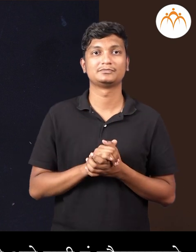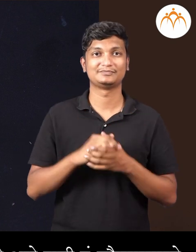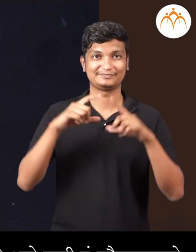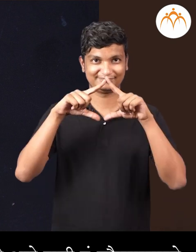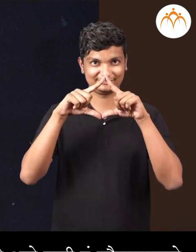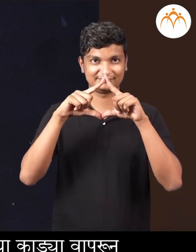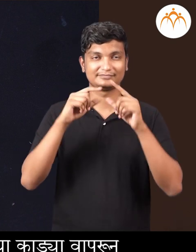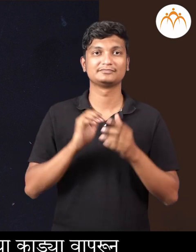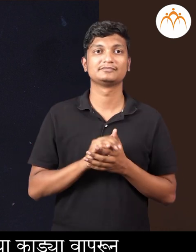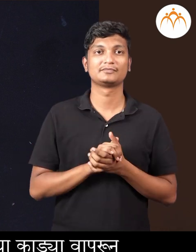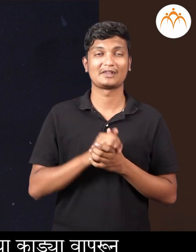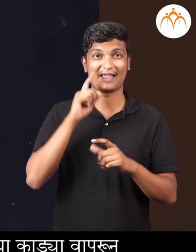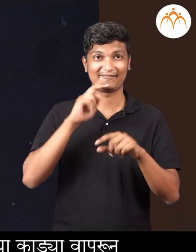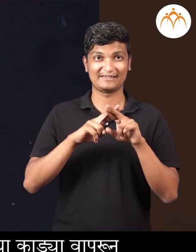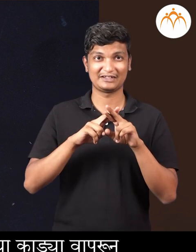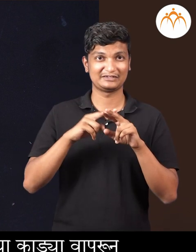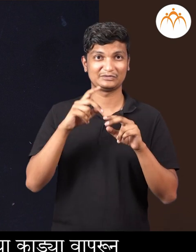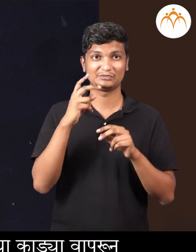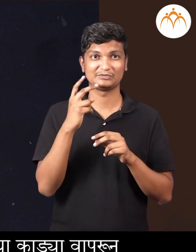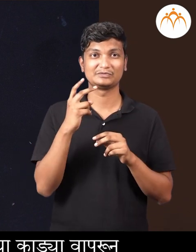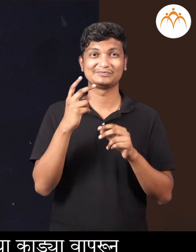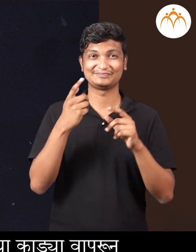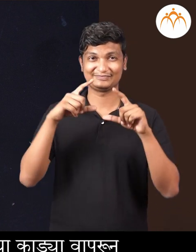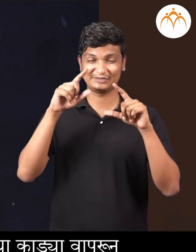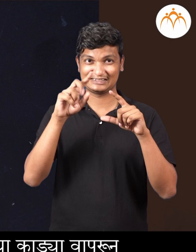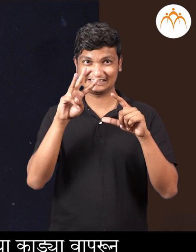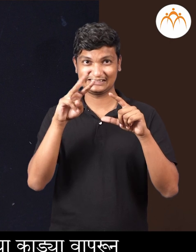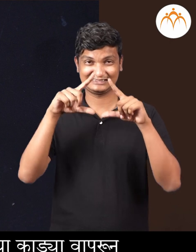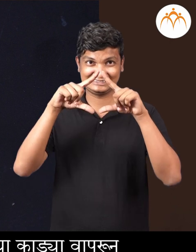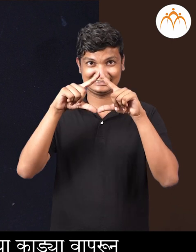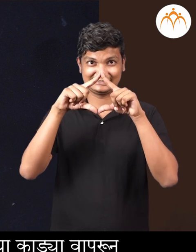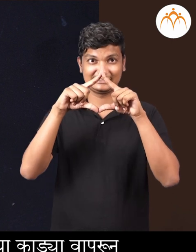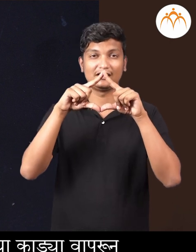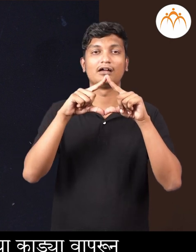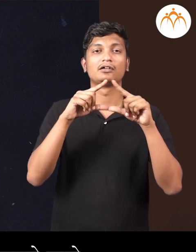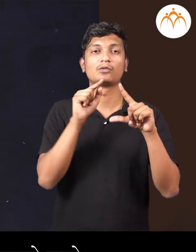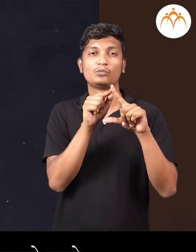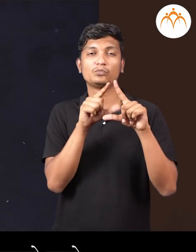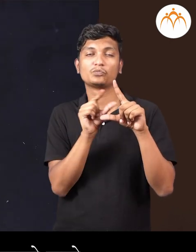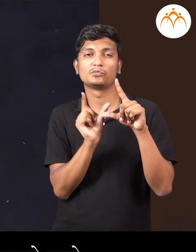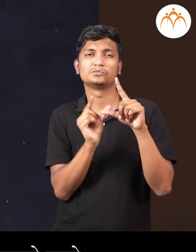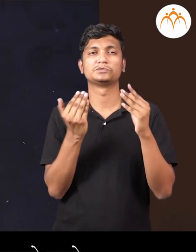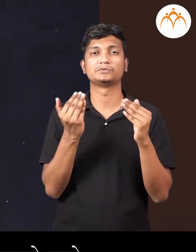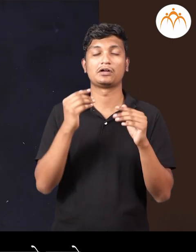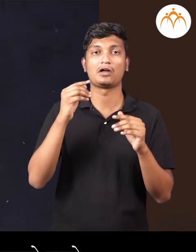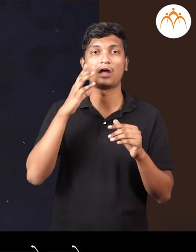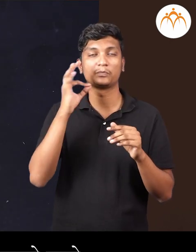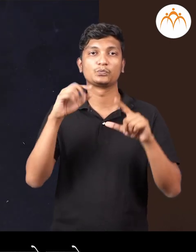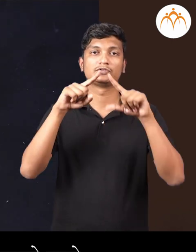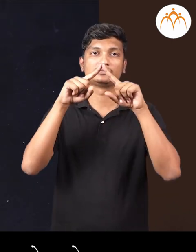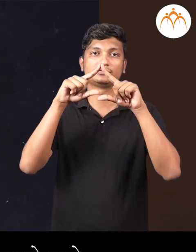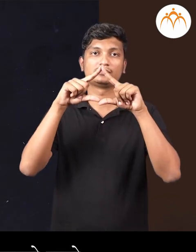चवरस शर्ख, एक काड़ी छोटी आणी दोन मोठ्या काड़ा वाप्रून पण त्रिकोण तायार करता ये तो, फक्त टोक